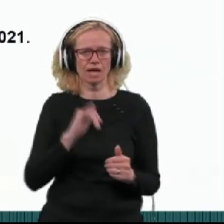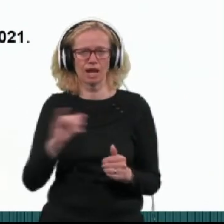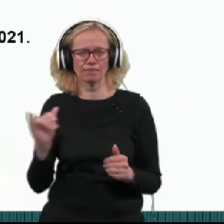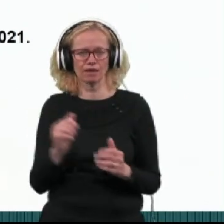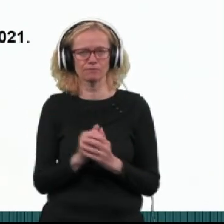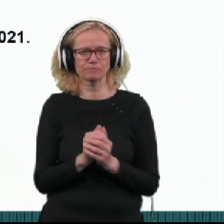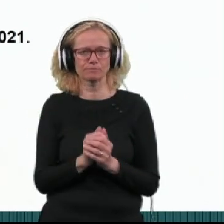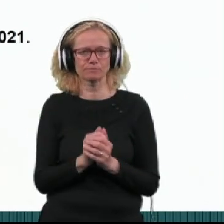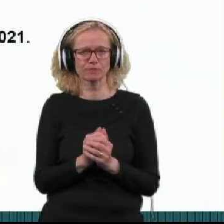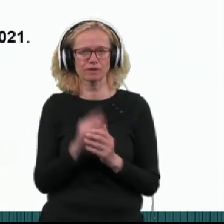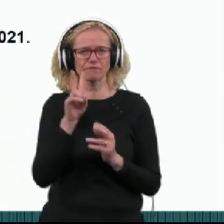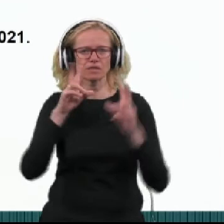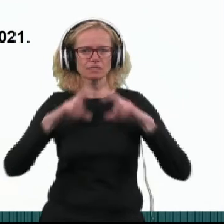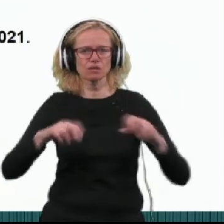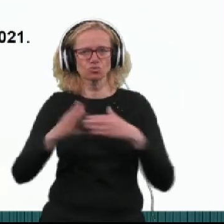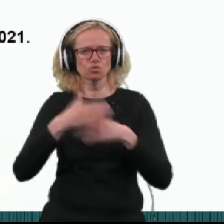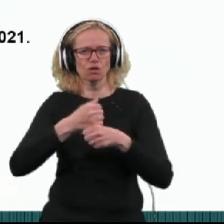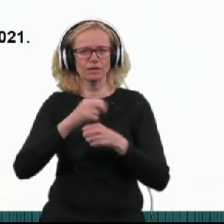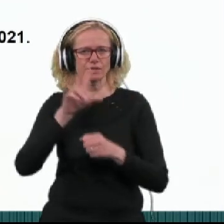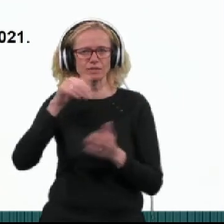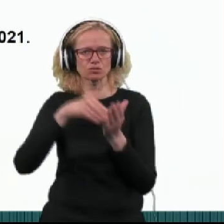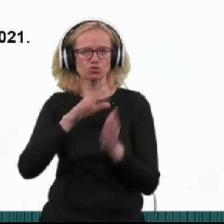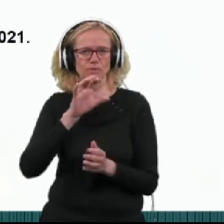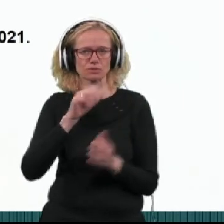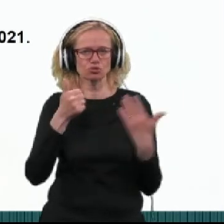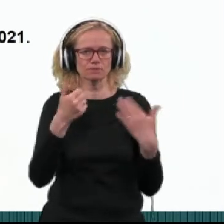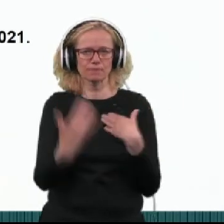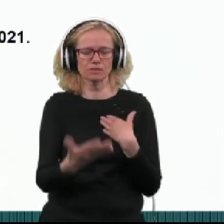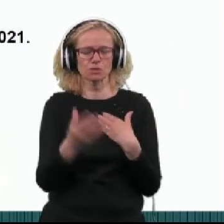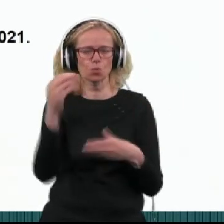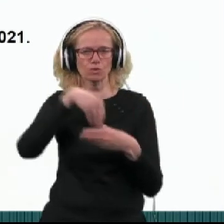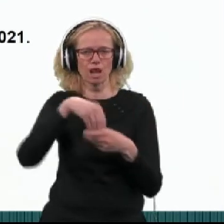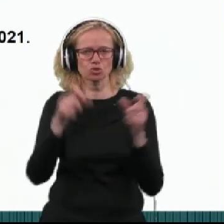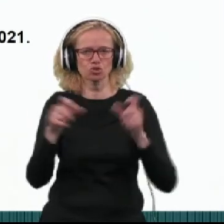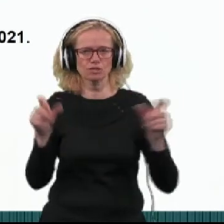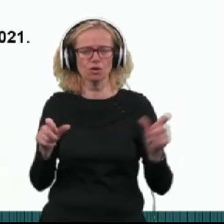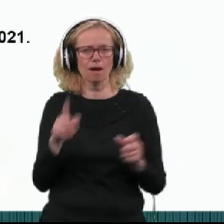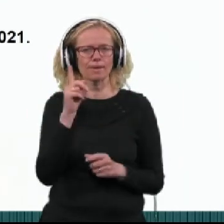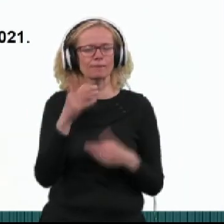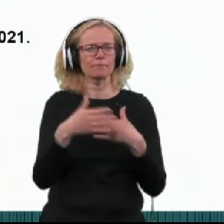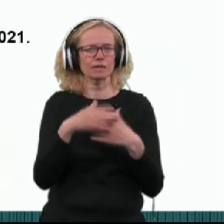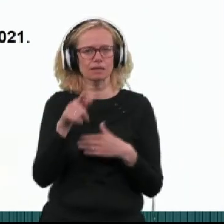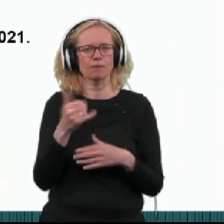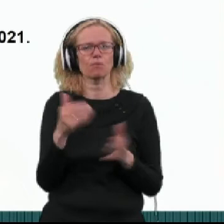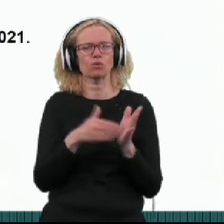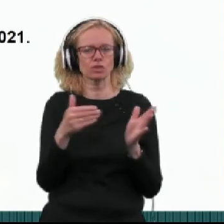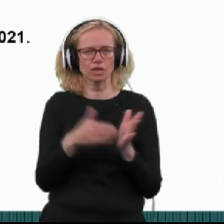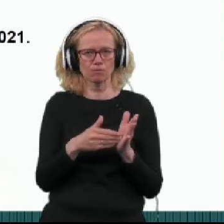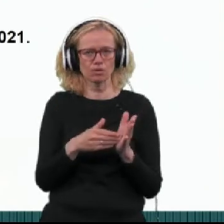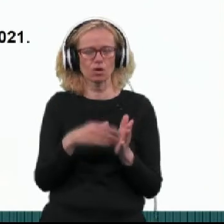V raziskavi je sodelovalo 3556 udeležencev, vendar pri tem pa je potrebno